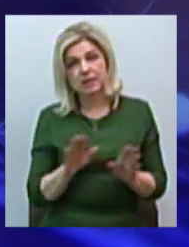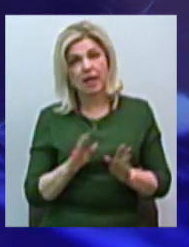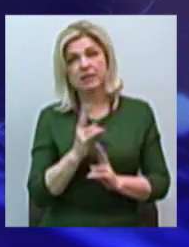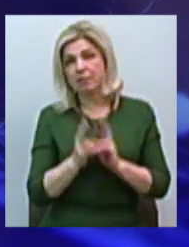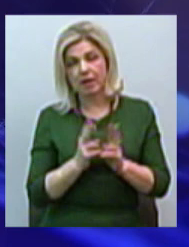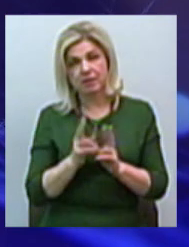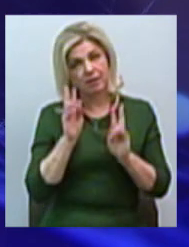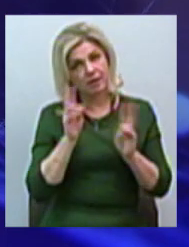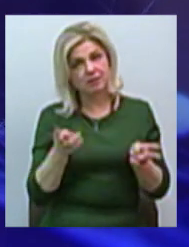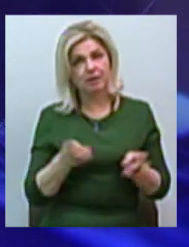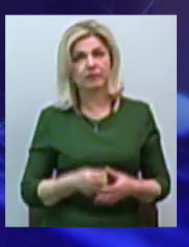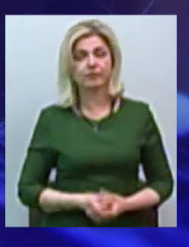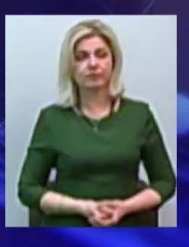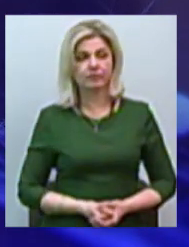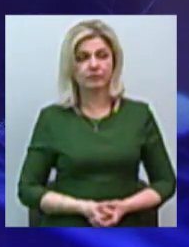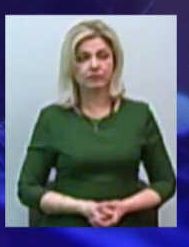Причину відомі?